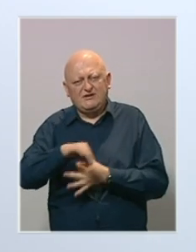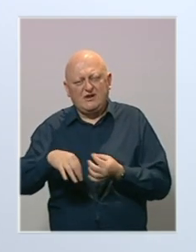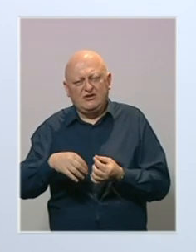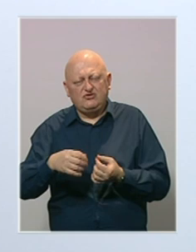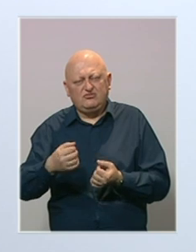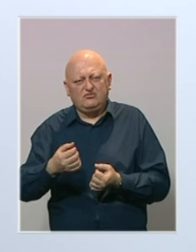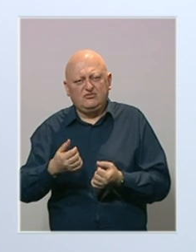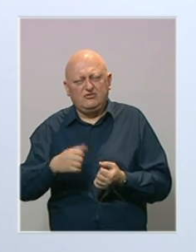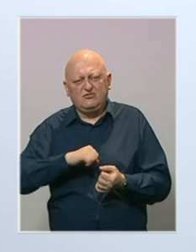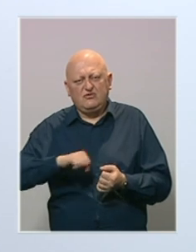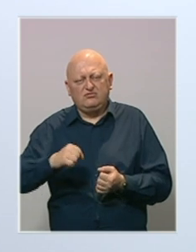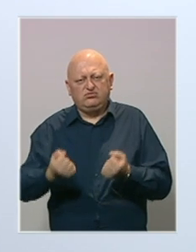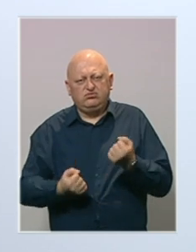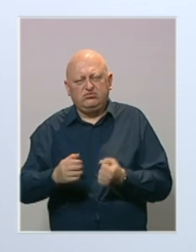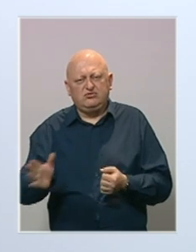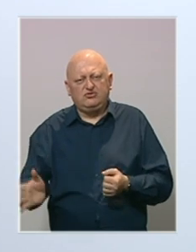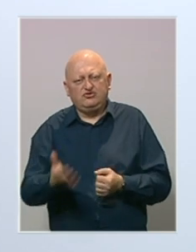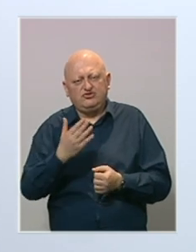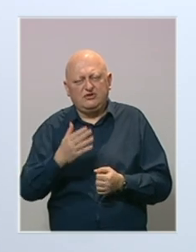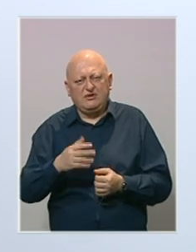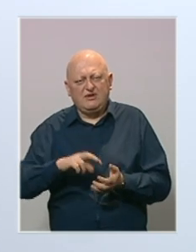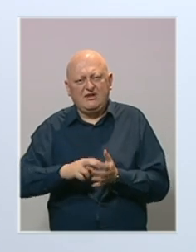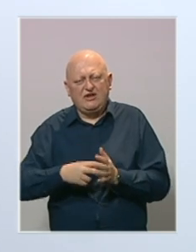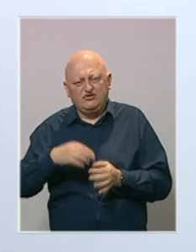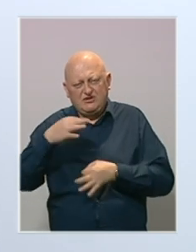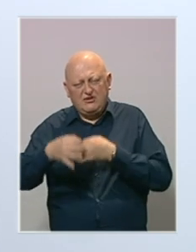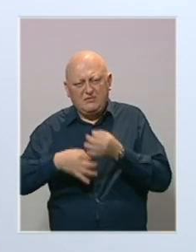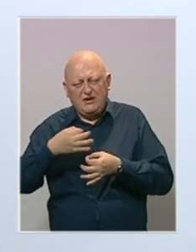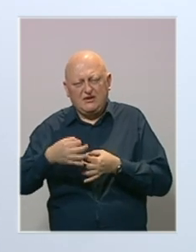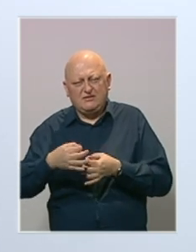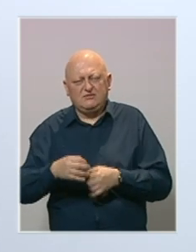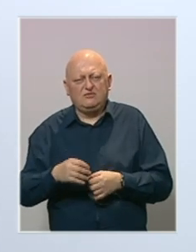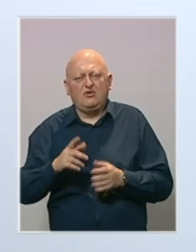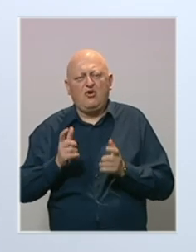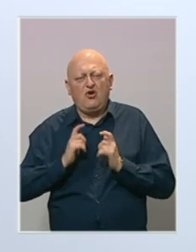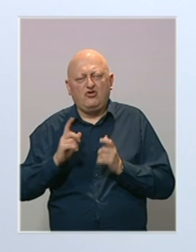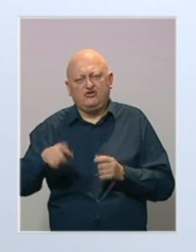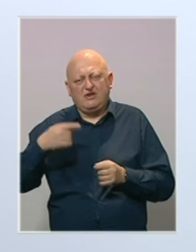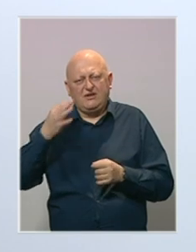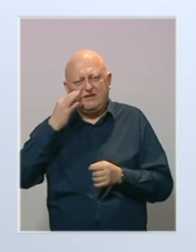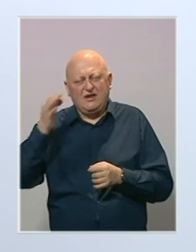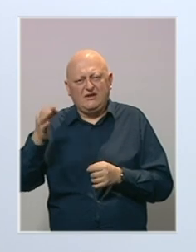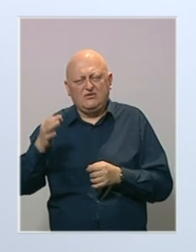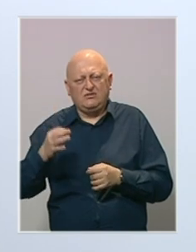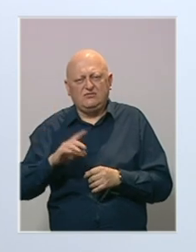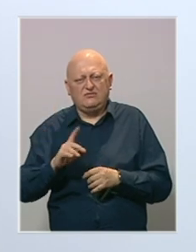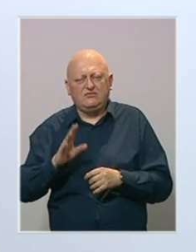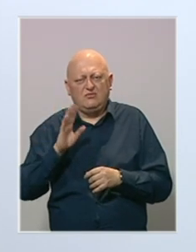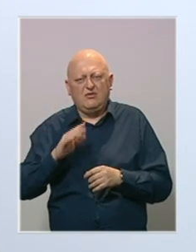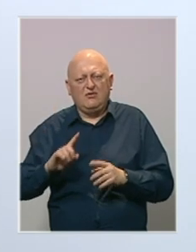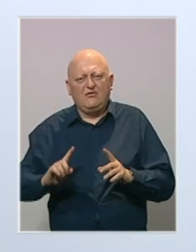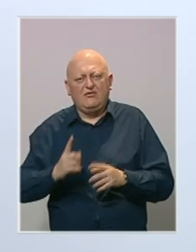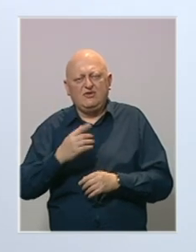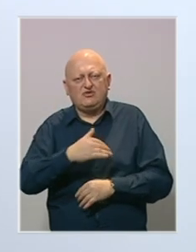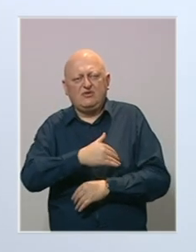zbog izduvnih gasova šalju na tehnički pregled. Očekuje se da će narednih dana biti neobičano visoke